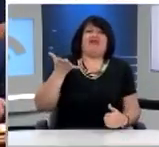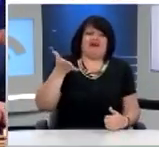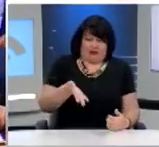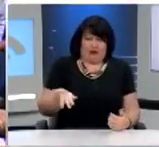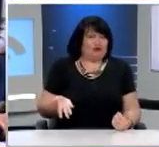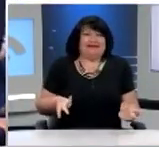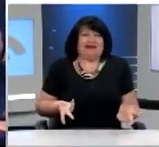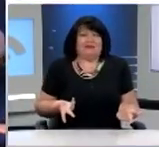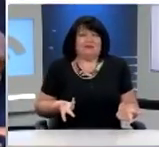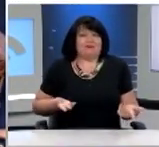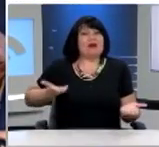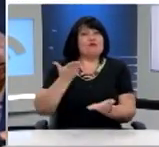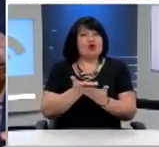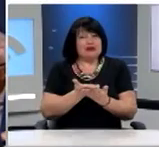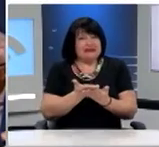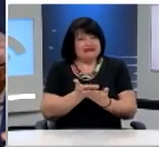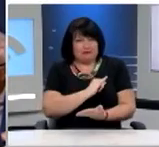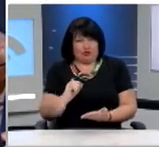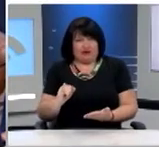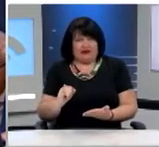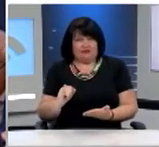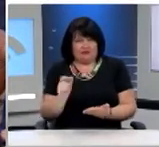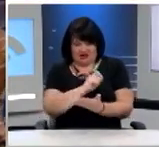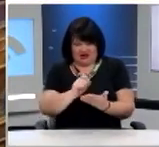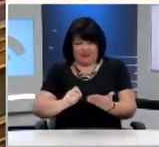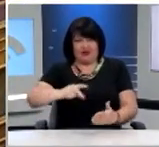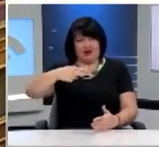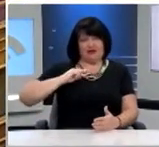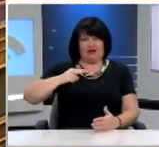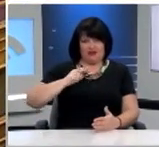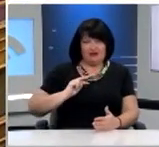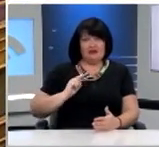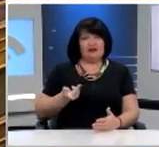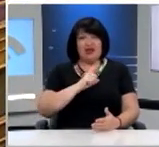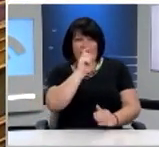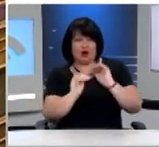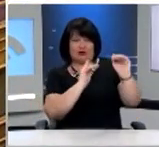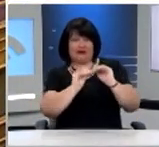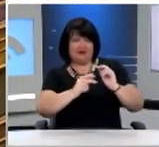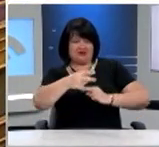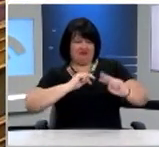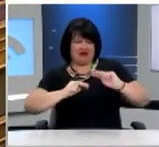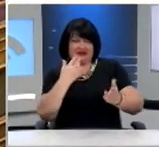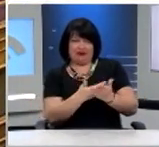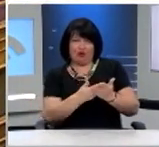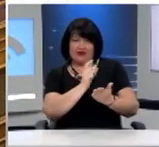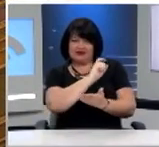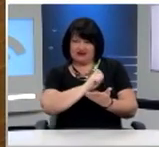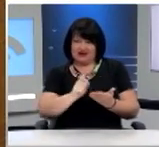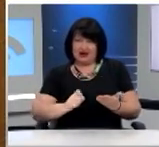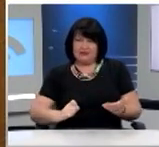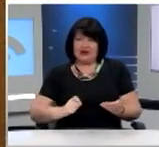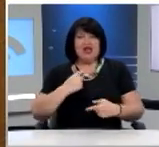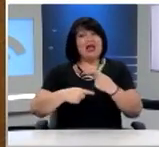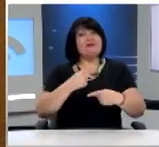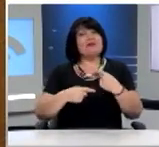Υλοποιήθηκαν ποτέ οι προτάσεις μας. Απατώνται γραπτά ή εμπεριστοντωμένα τα ερωτήματά μας. Εκτιμούμε τις εμπειρίες που